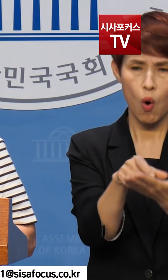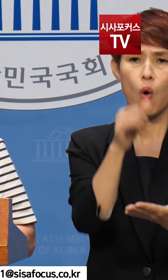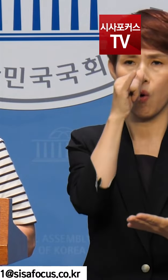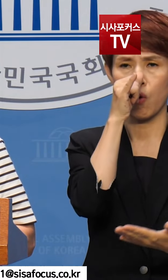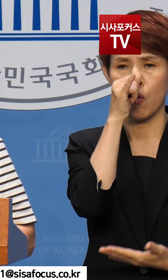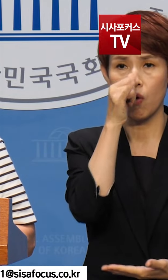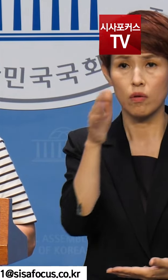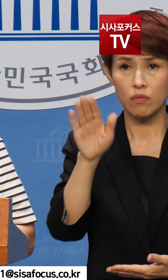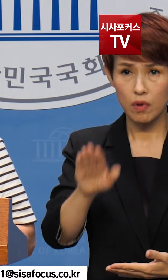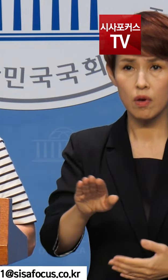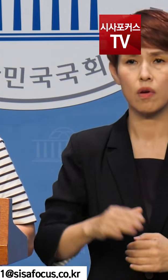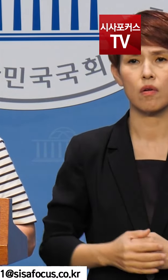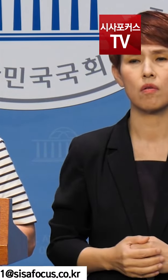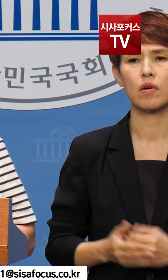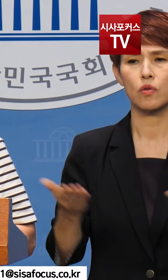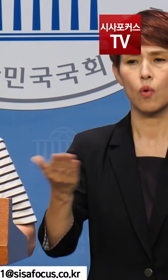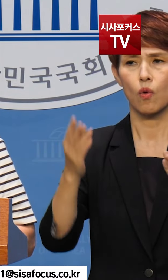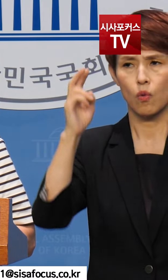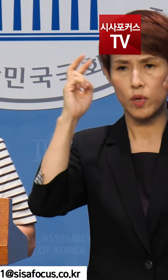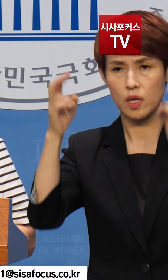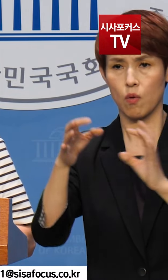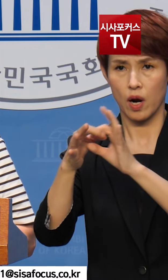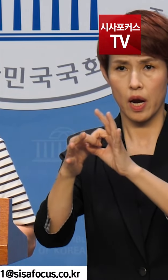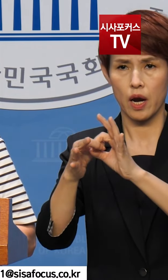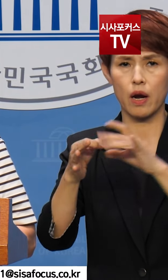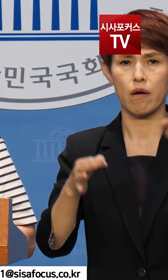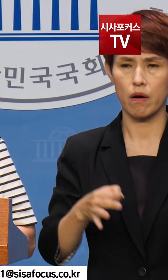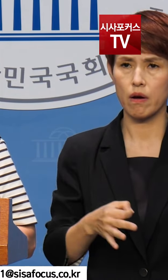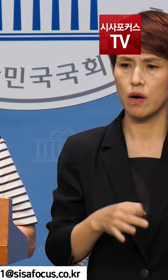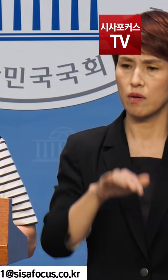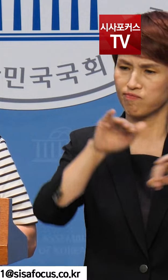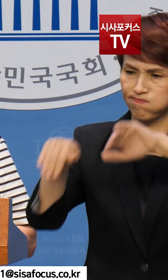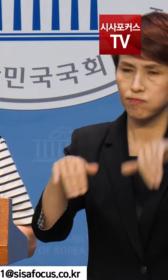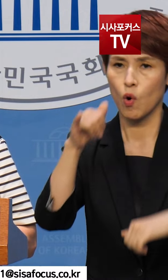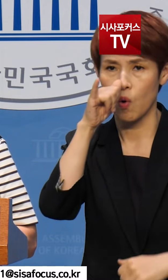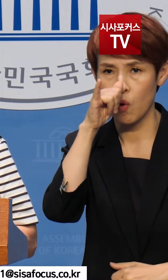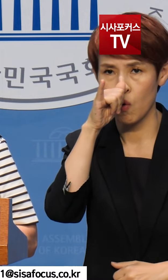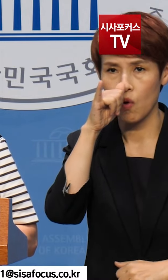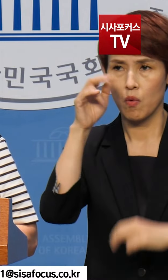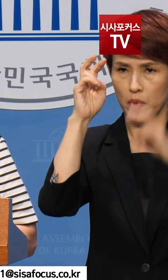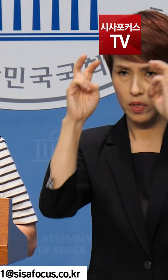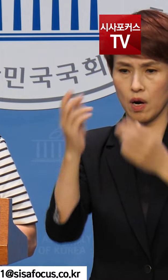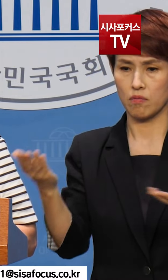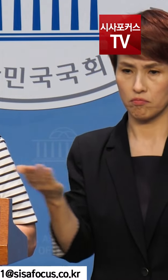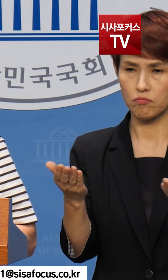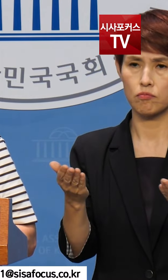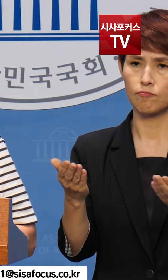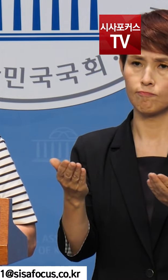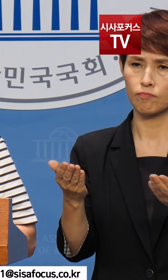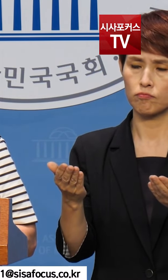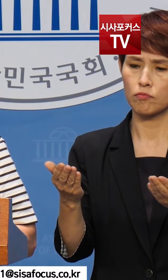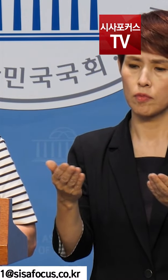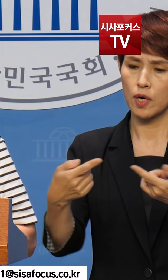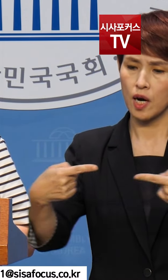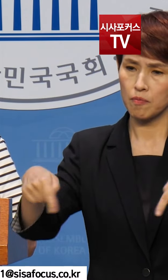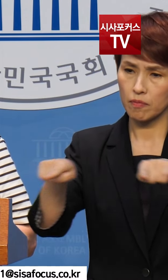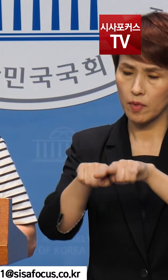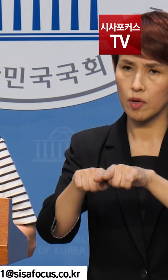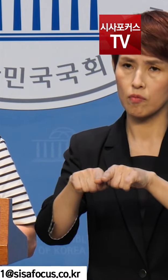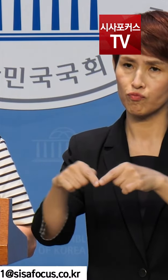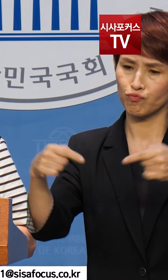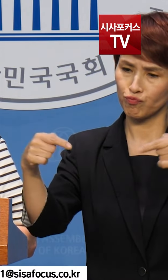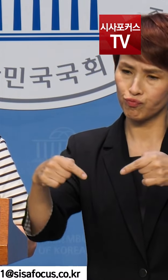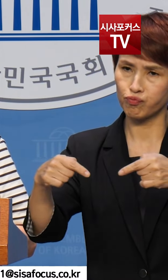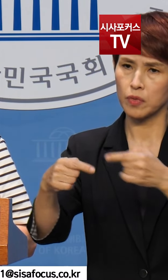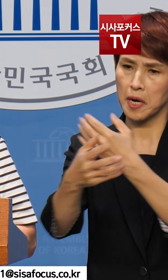있음에도 불구하고 노사관계에 노골적으로 지배에 개입하고 노사 간 체결한 단체 협약을 완전히